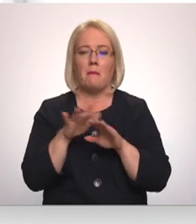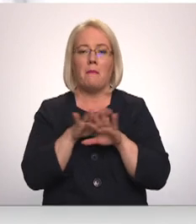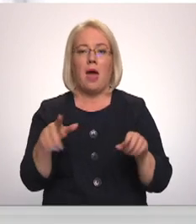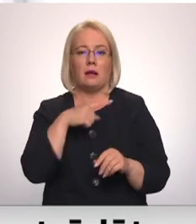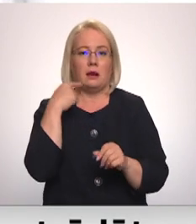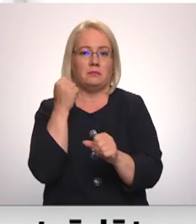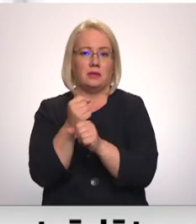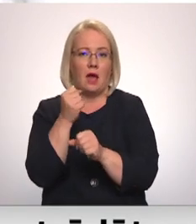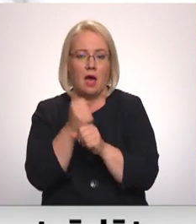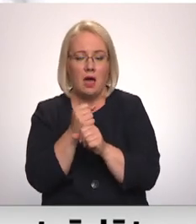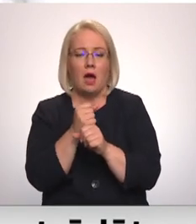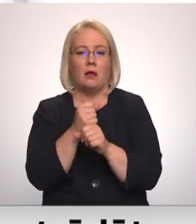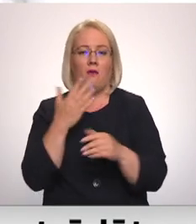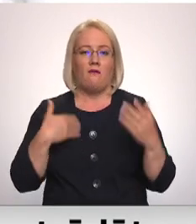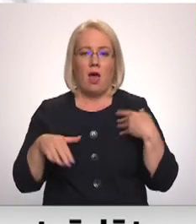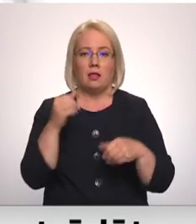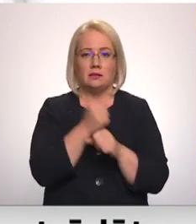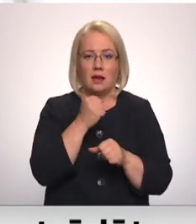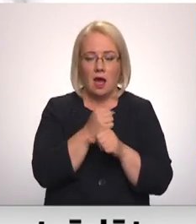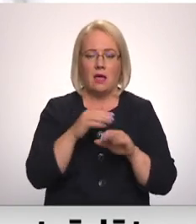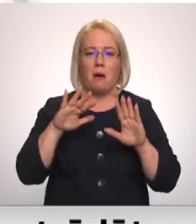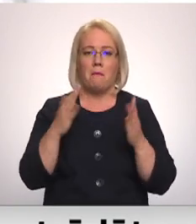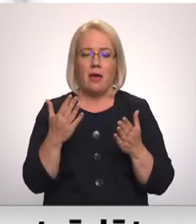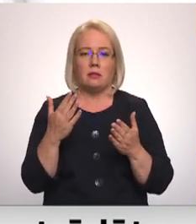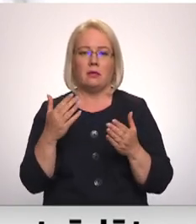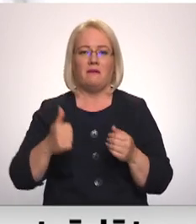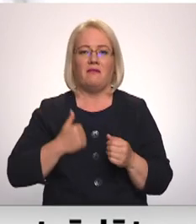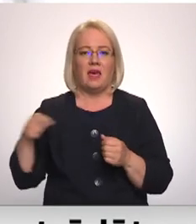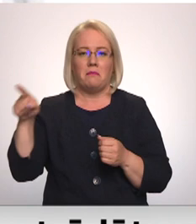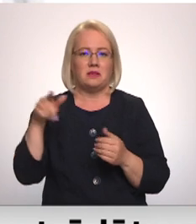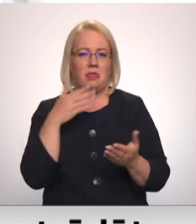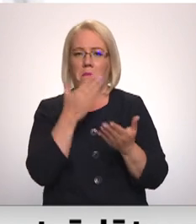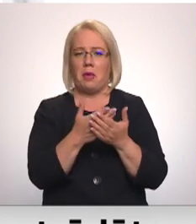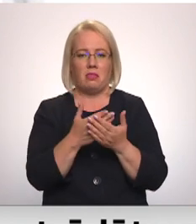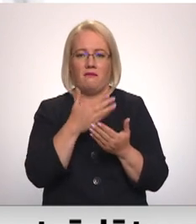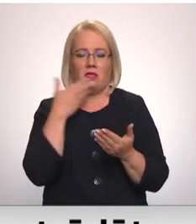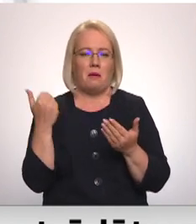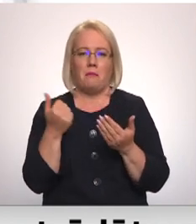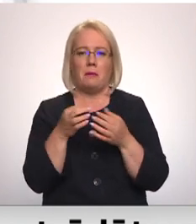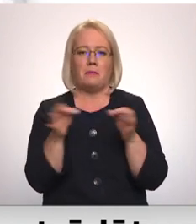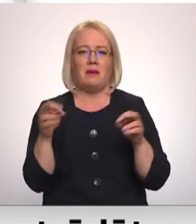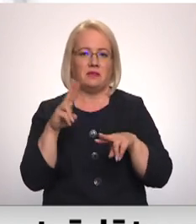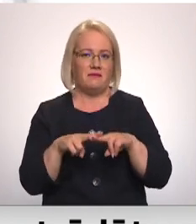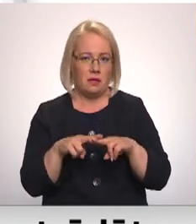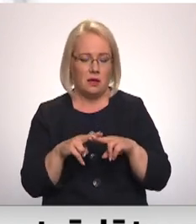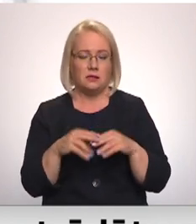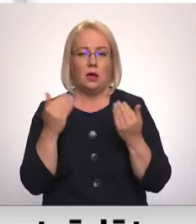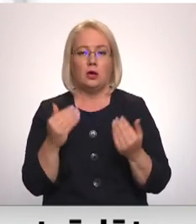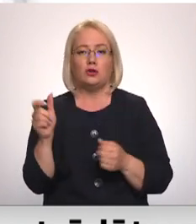pieprasījums un vēl mums strādāt. Savukārt pretī nav tieši tik daudz vakances. Šobrīd